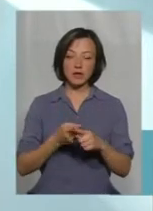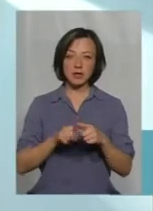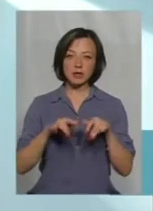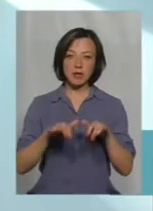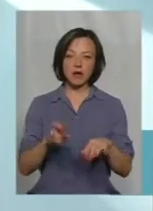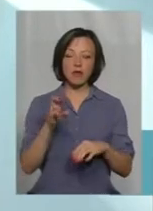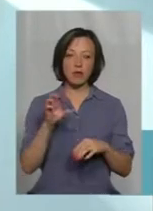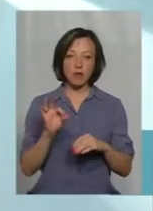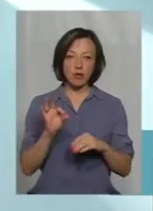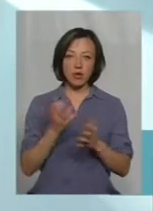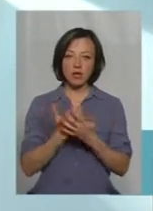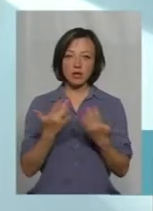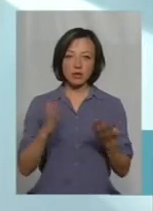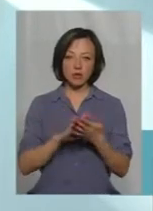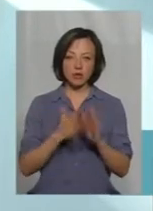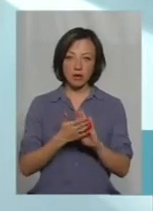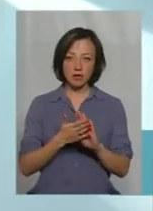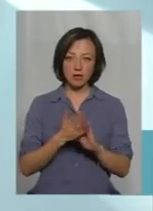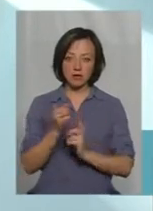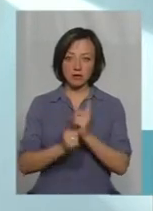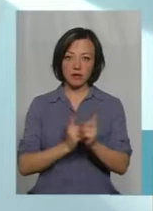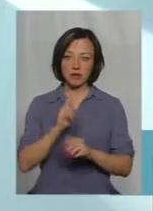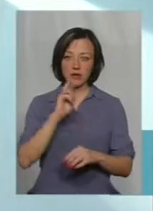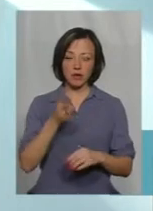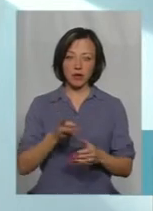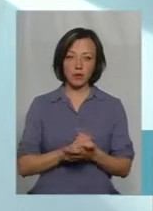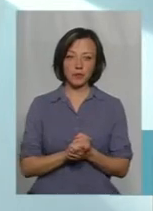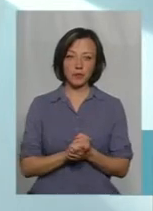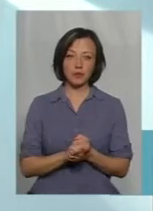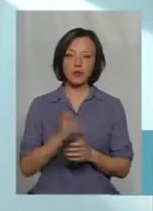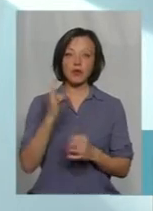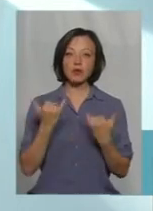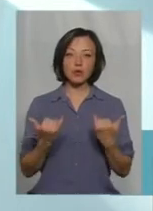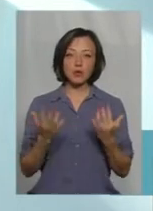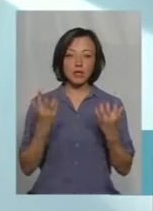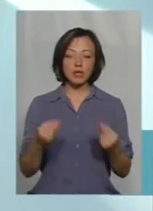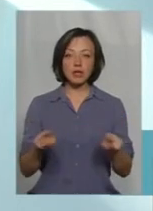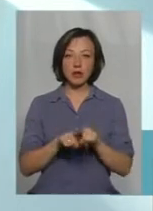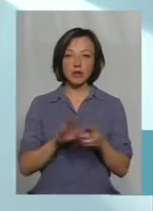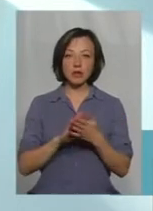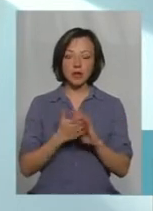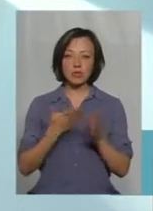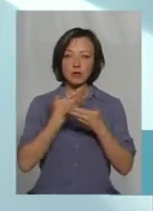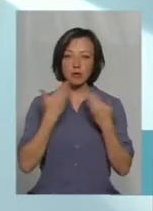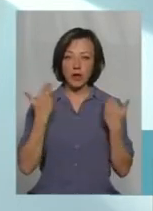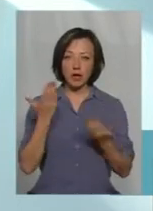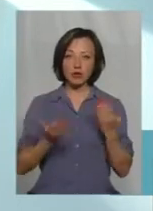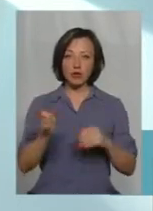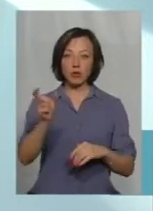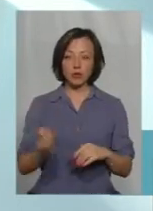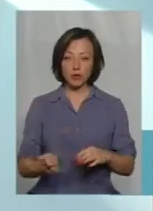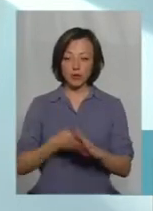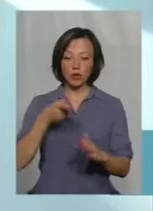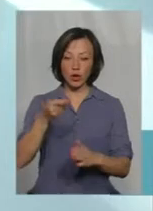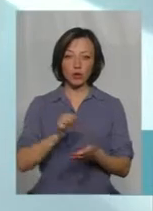справи, тому що різні обставини змінилися за 2 роки. На сьогоднішній день такої ситуації немає. Тобто, якщо людина